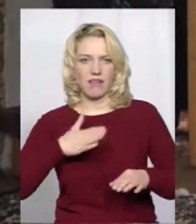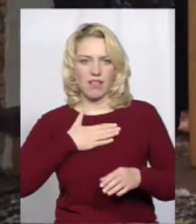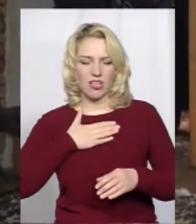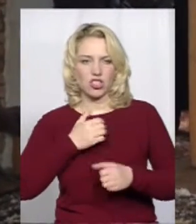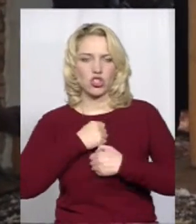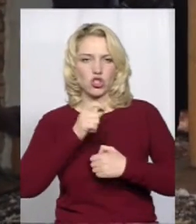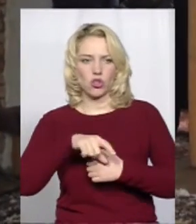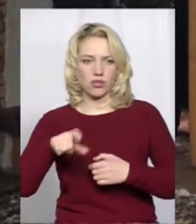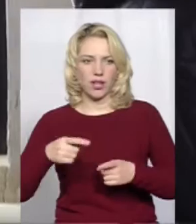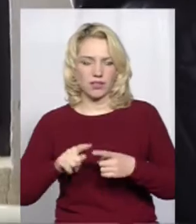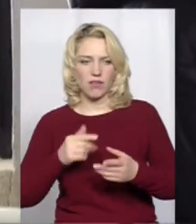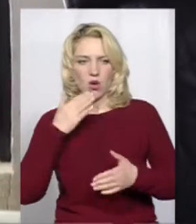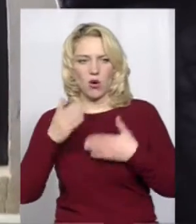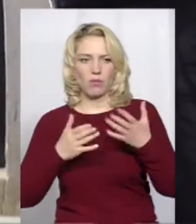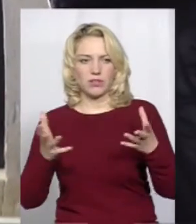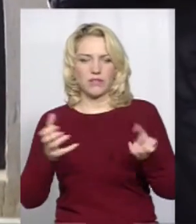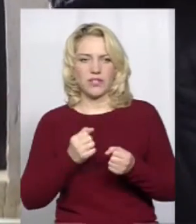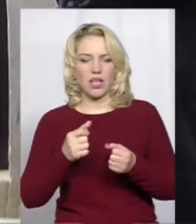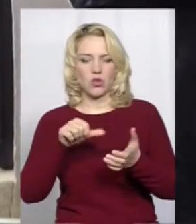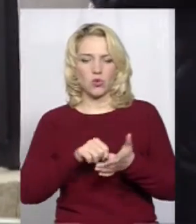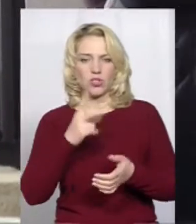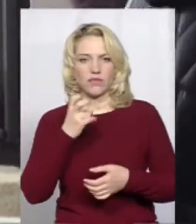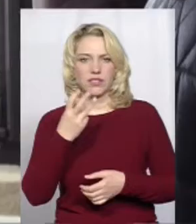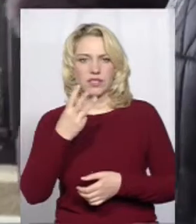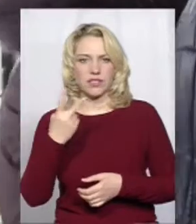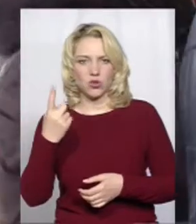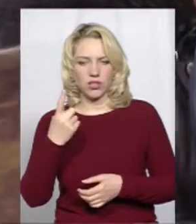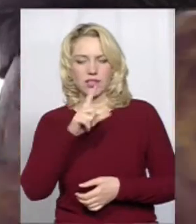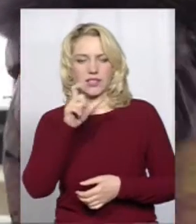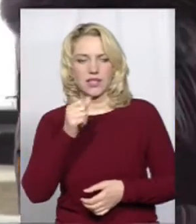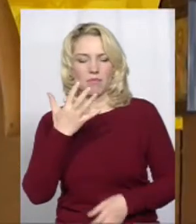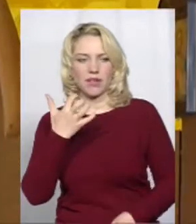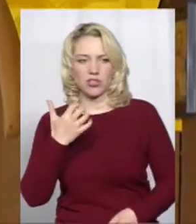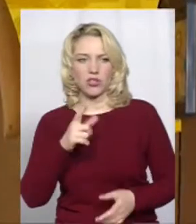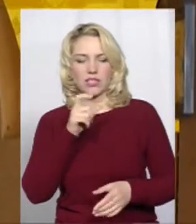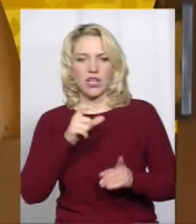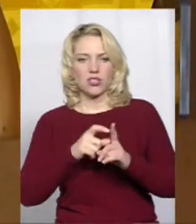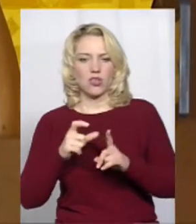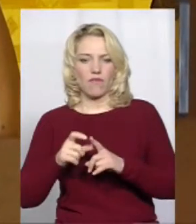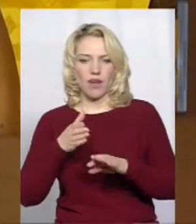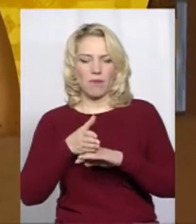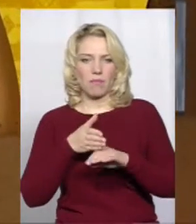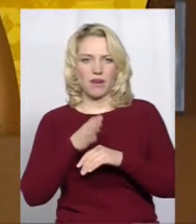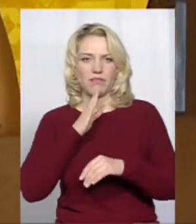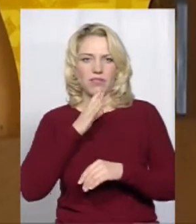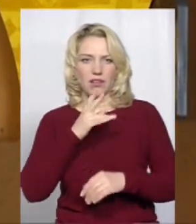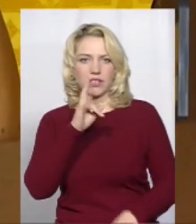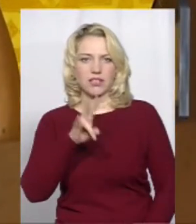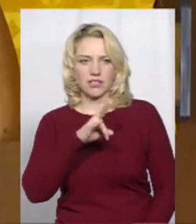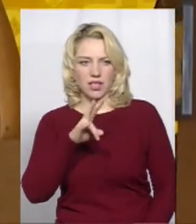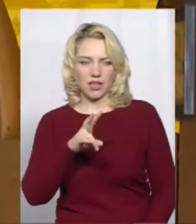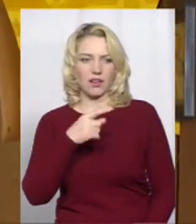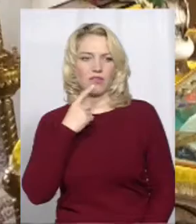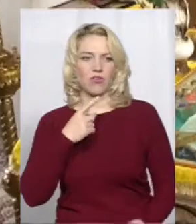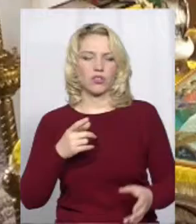помісної православної церкви взяли участь 231 житель із 500. За словами парафіянки церкви Ніни Хорошевської, двоє осіб висловили